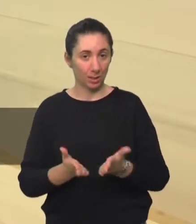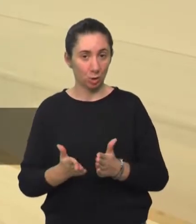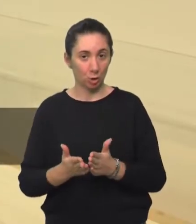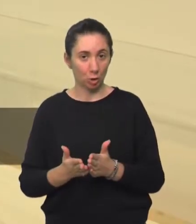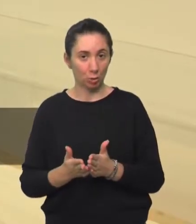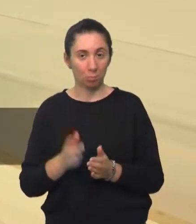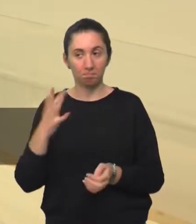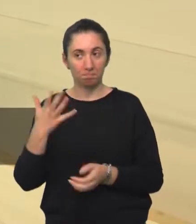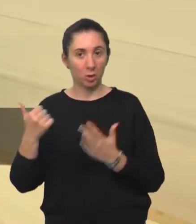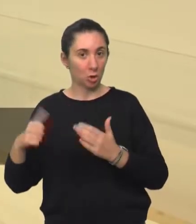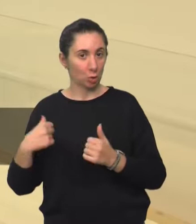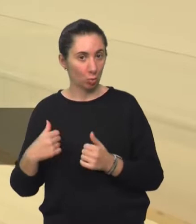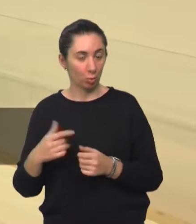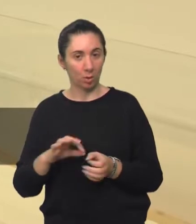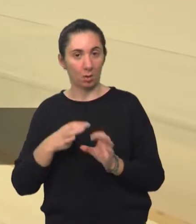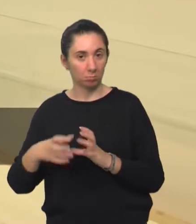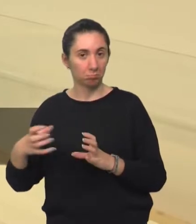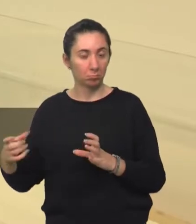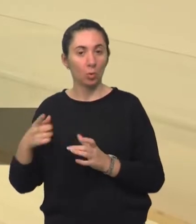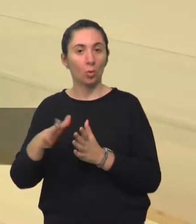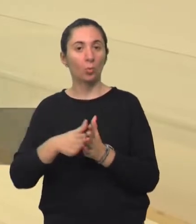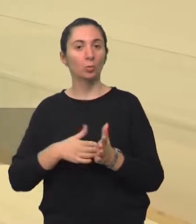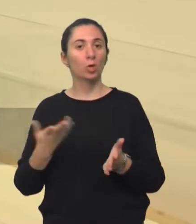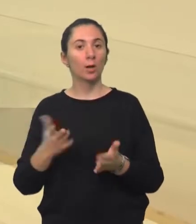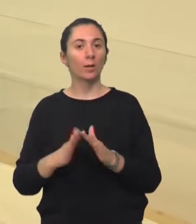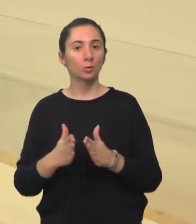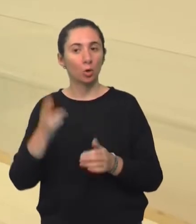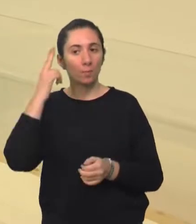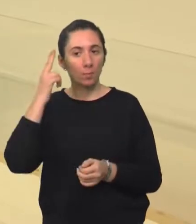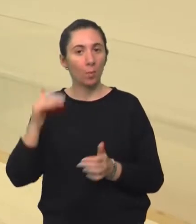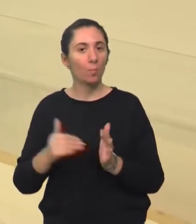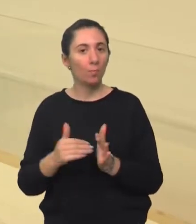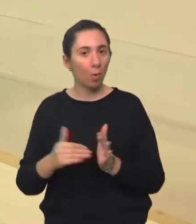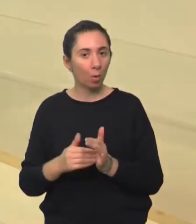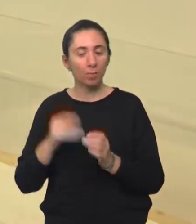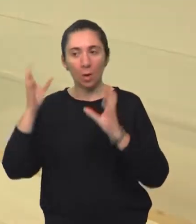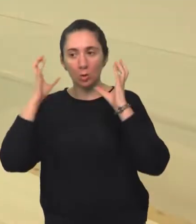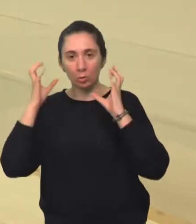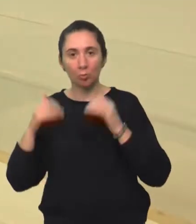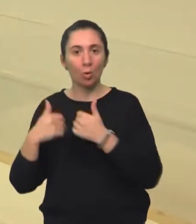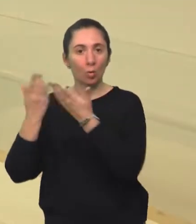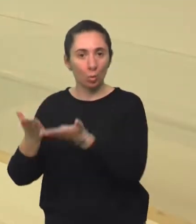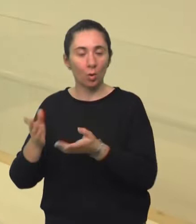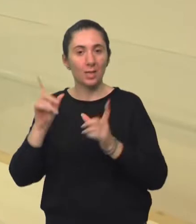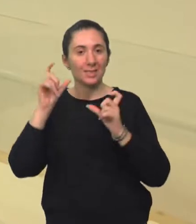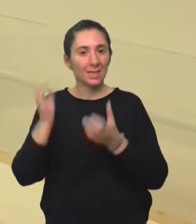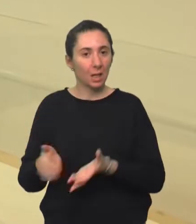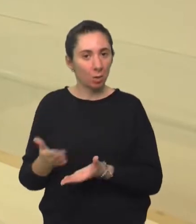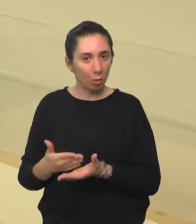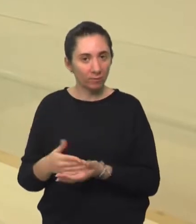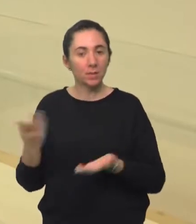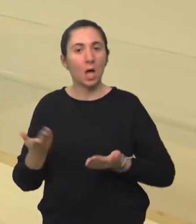je nekakvi pet, šest godina, koja je u stvari počela kada je knjižnica prepoznala potrebu pa je Suva godonirala slikovnice.